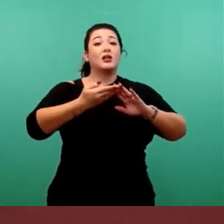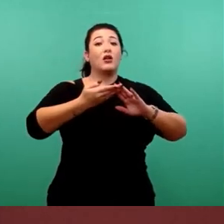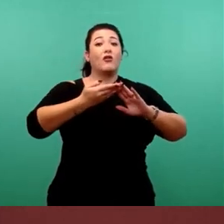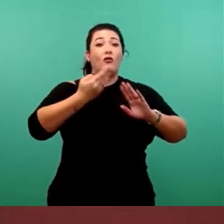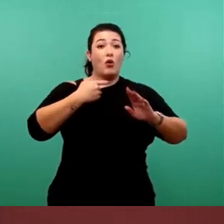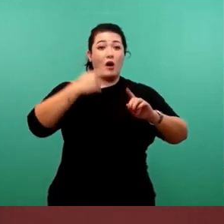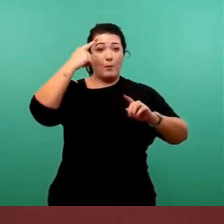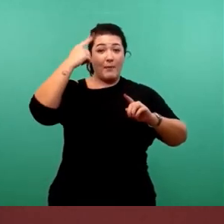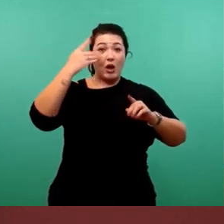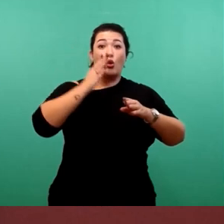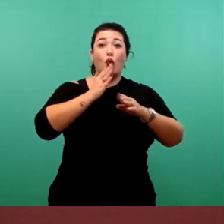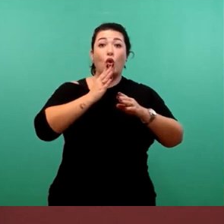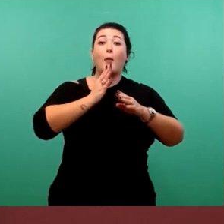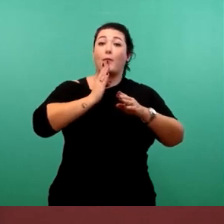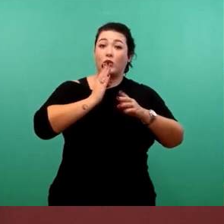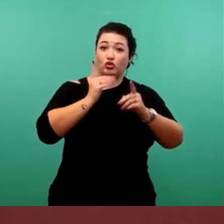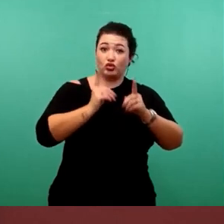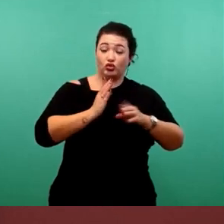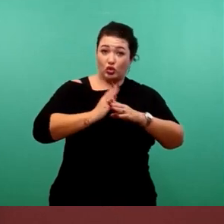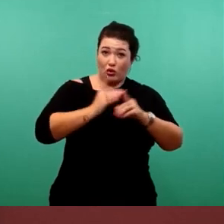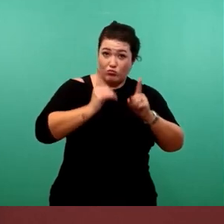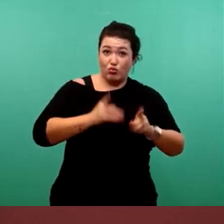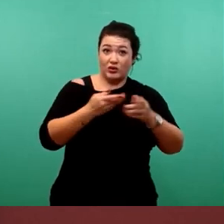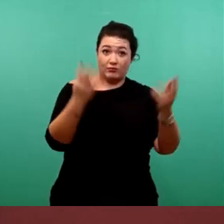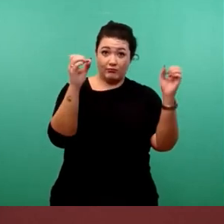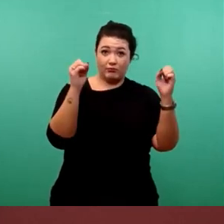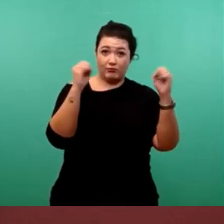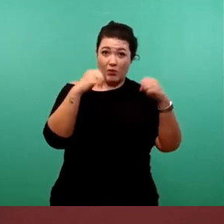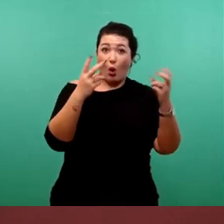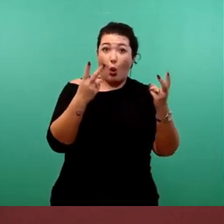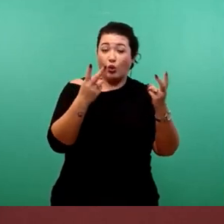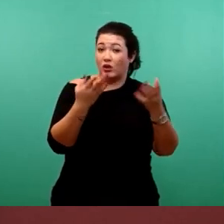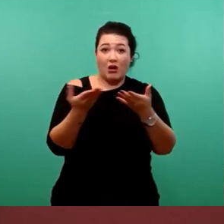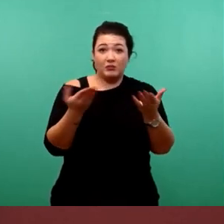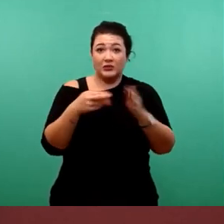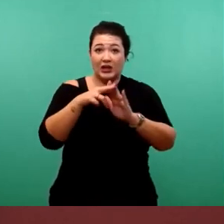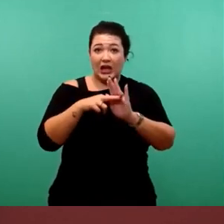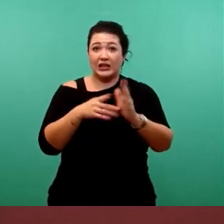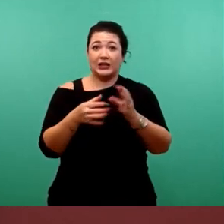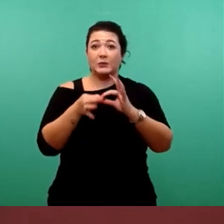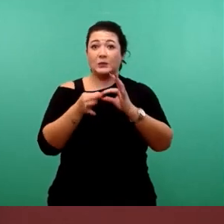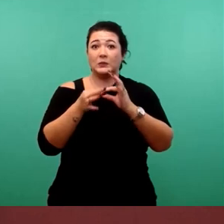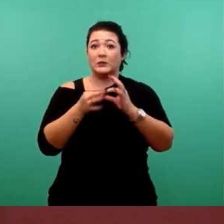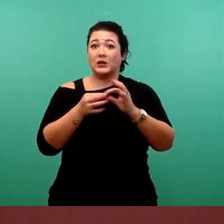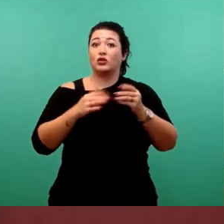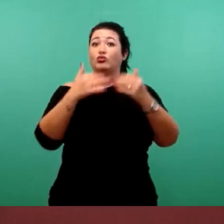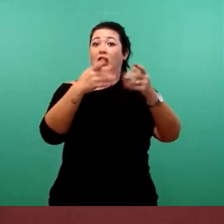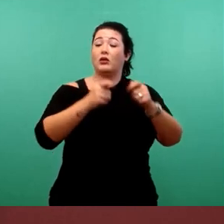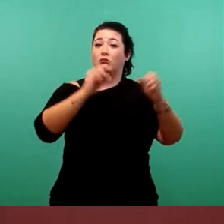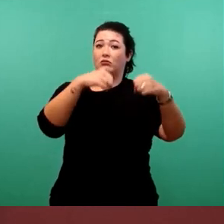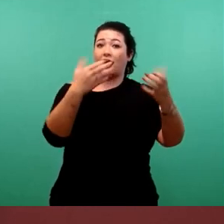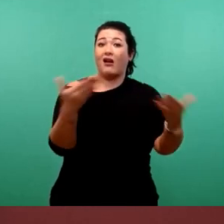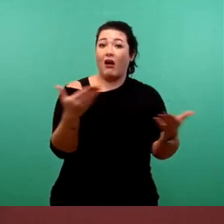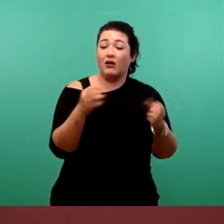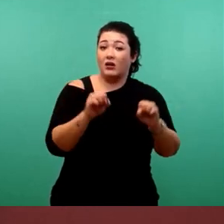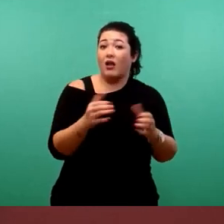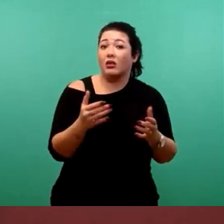schuldrechtlich abgewickelt? Sie erinnern sich, Bürgermeister, ich habe genau diese Frage schon mehrfach im Ausschuss gestellt und ich hoffe,